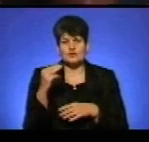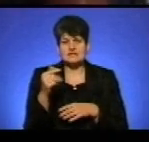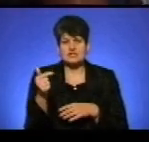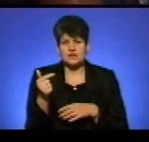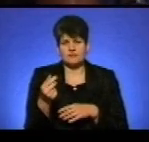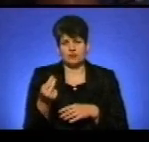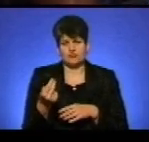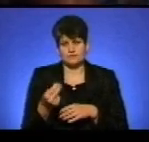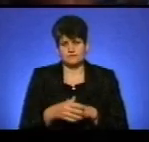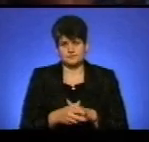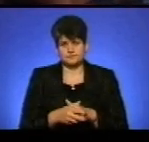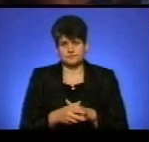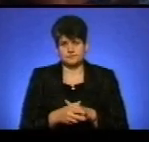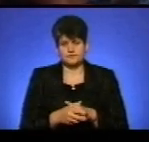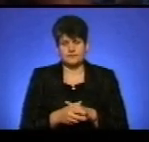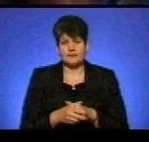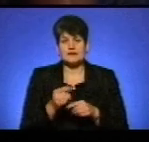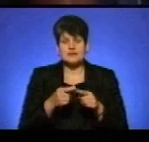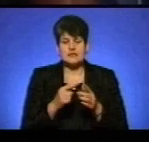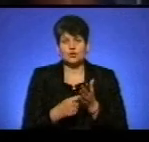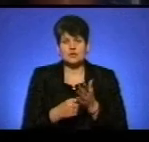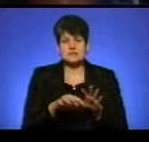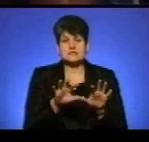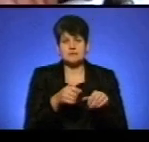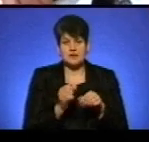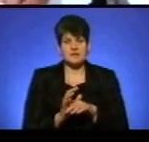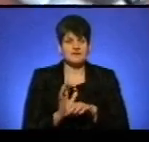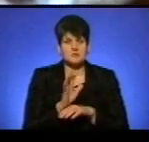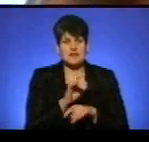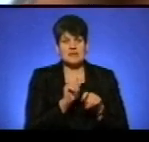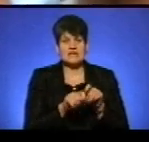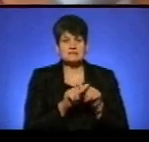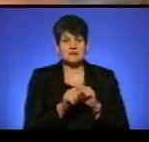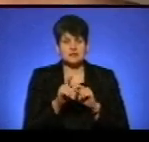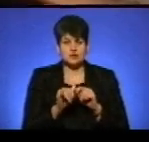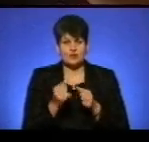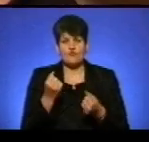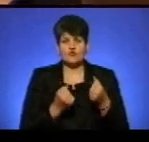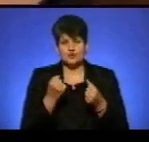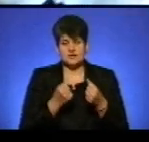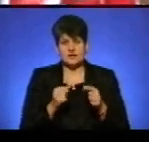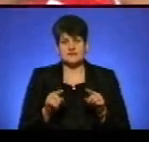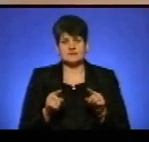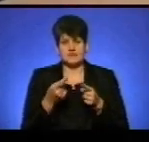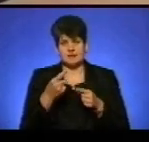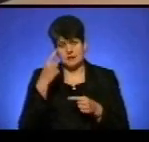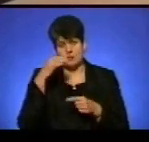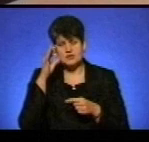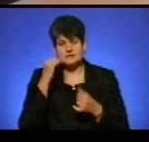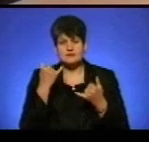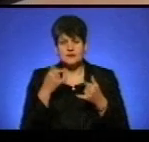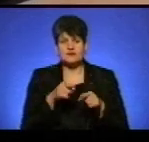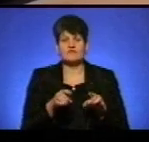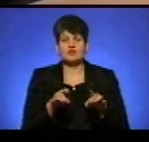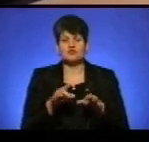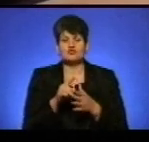гривень, каже Михайло Шмиглик. Речовий доказ вилучили та відправили на експертизу, водія іномарки затримали поліцейські. Зараз вони